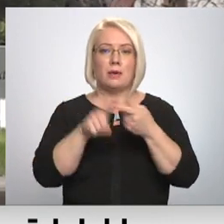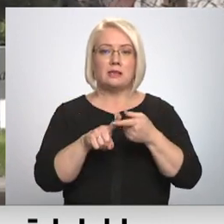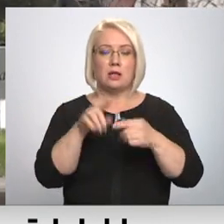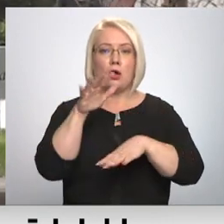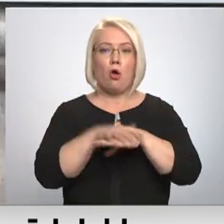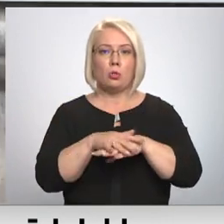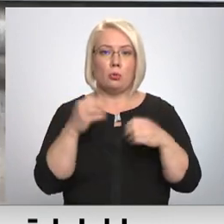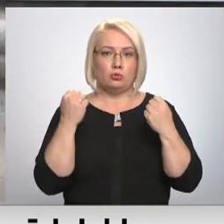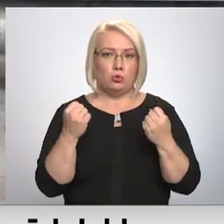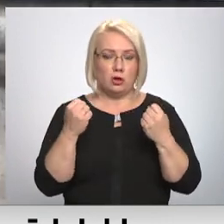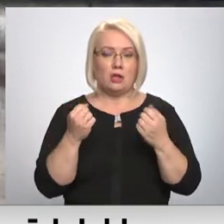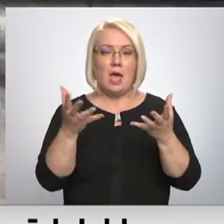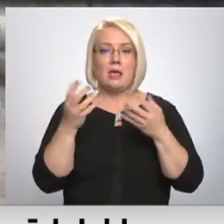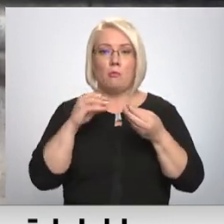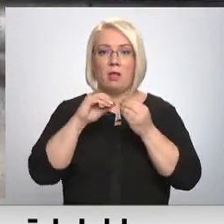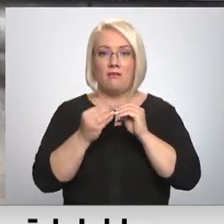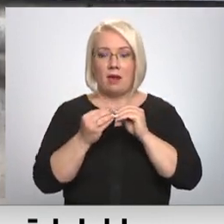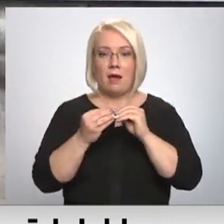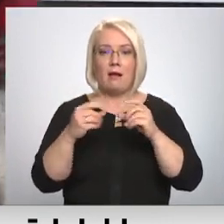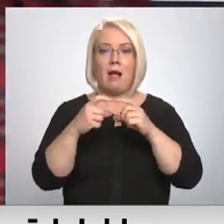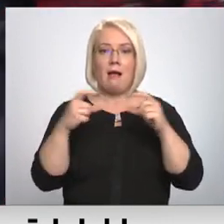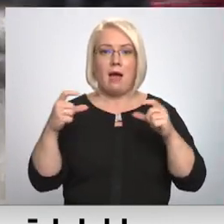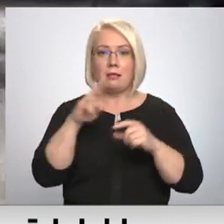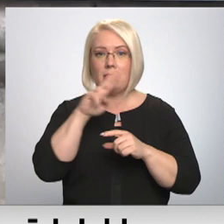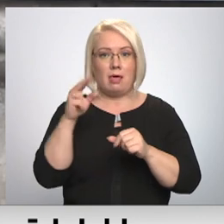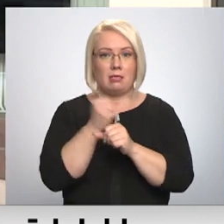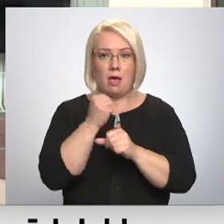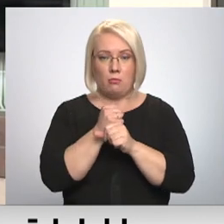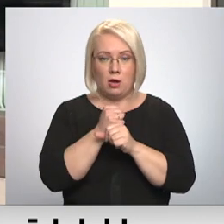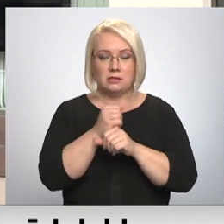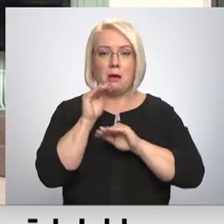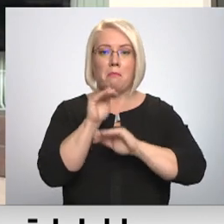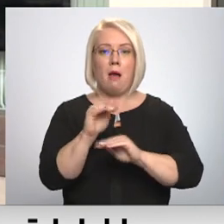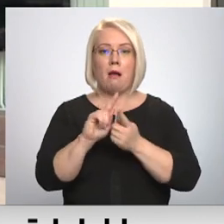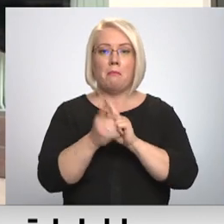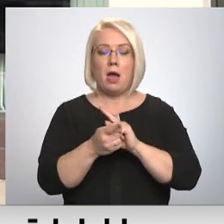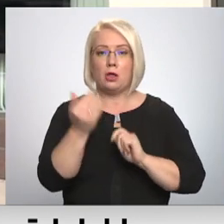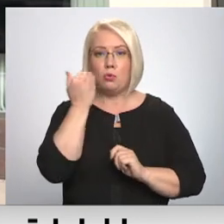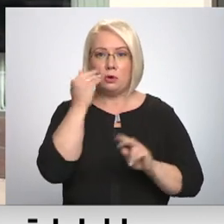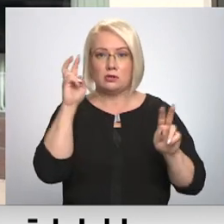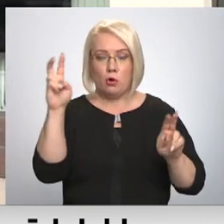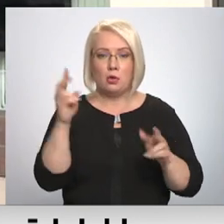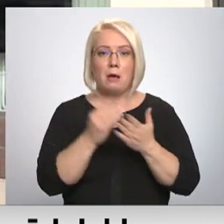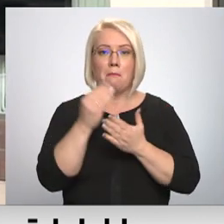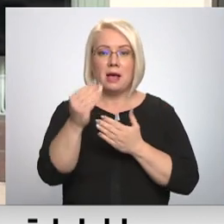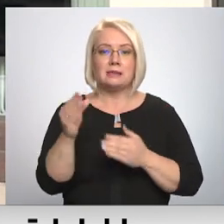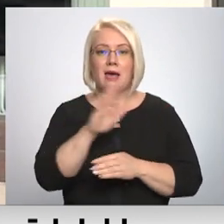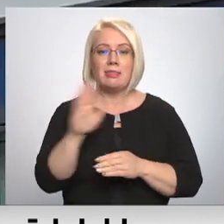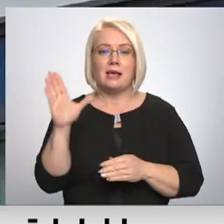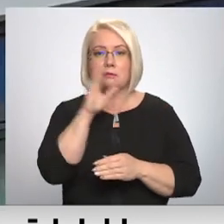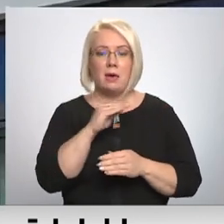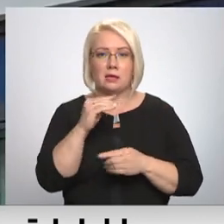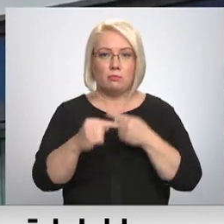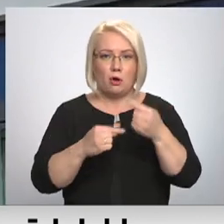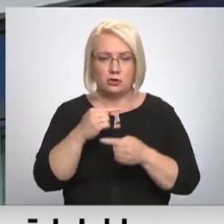konta uzturēšanu. Ņemot vērā faktu, ka kartas vairs nedarbojas, kā arī banka mainījusi nosaukumu un ir maksāt nespējas procesā, daļa liepainieku